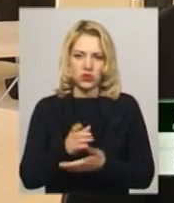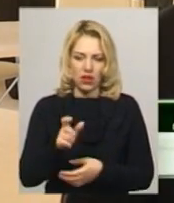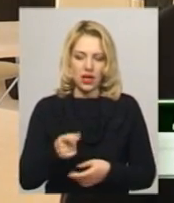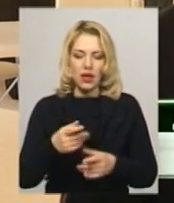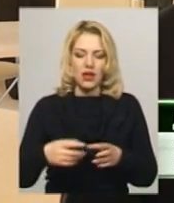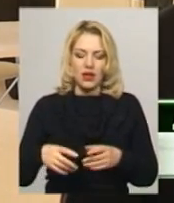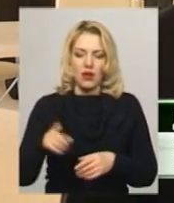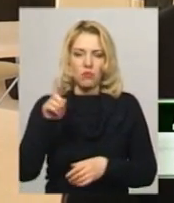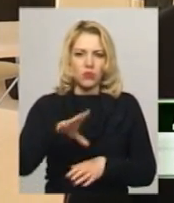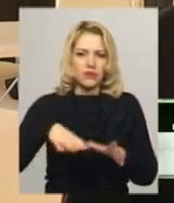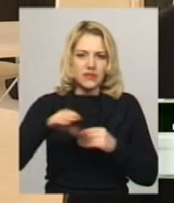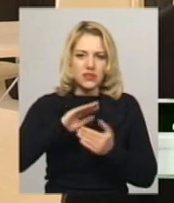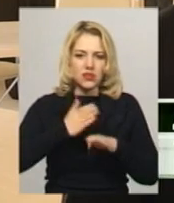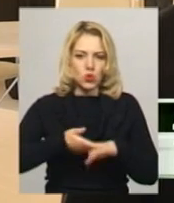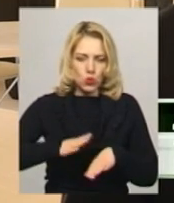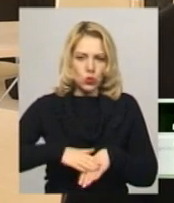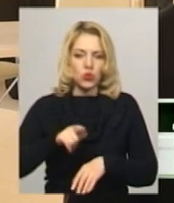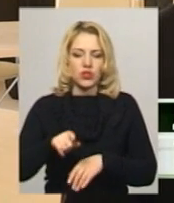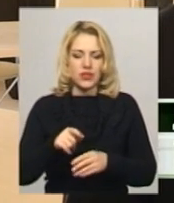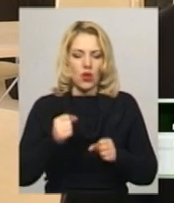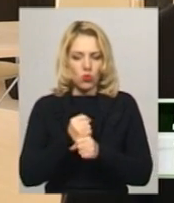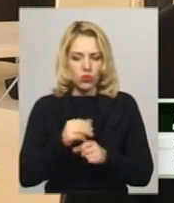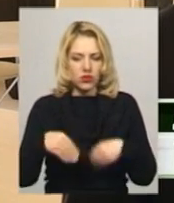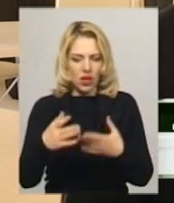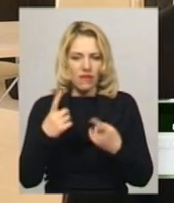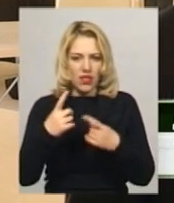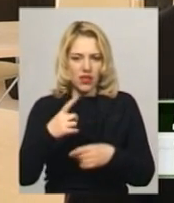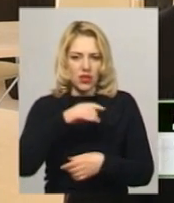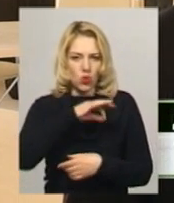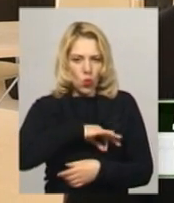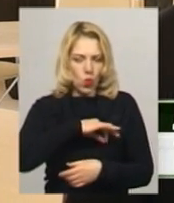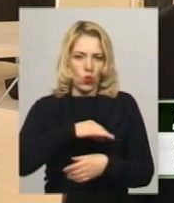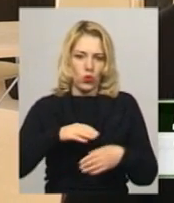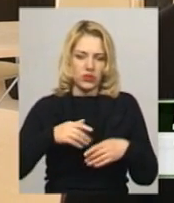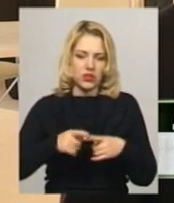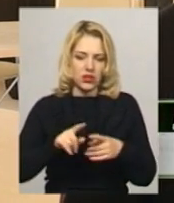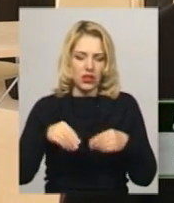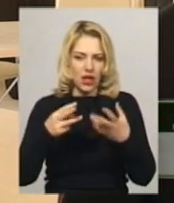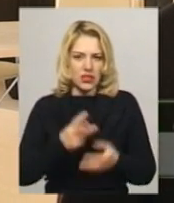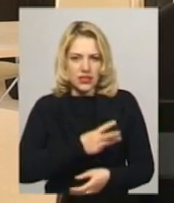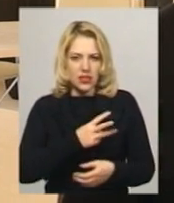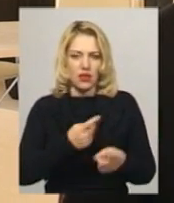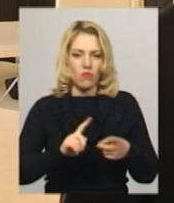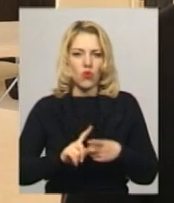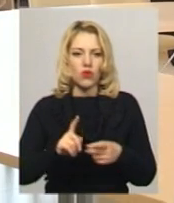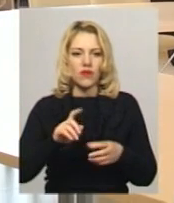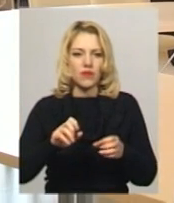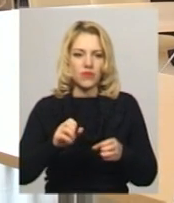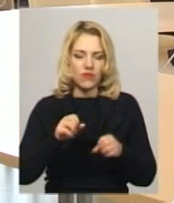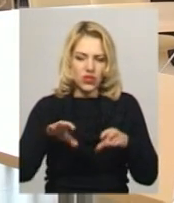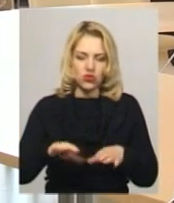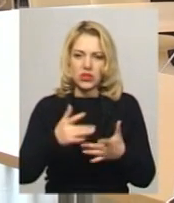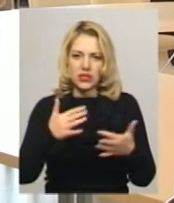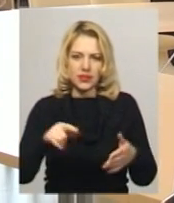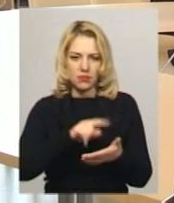ця робота приносить велику користь, і ось це дає стимул, дає наснаги працювати далі, вирішувати різноманітні питання. На сьогодні